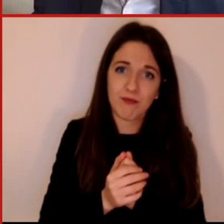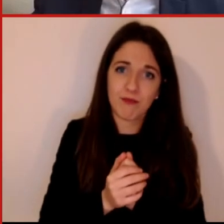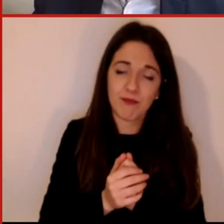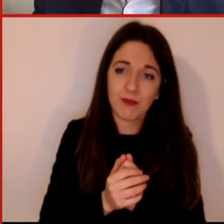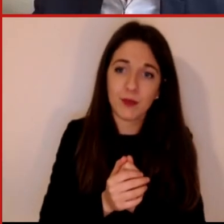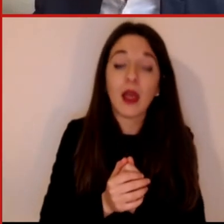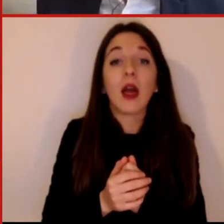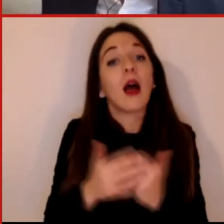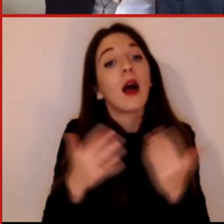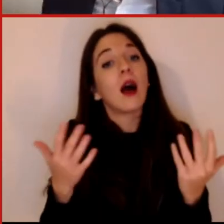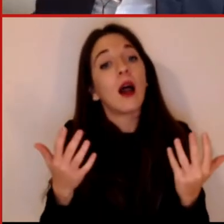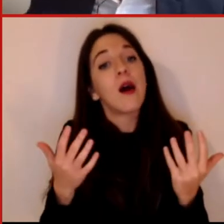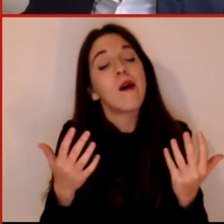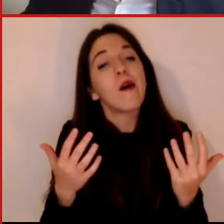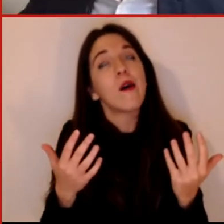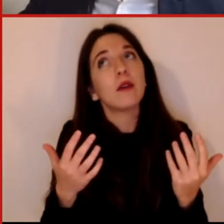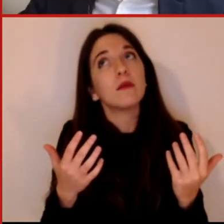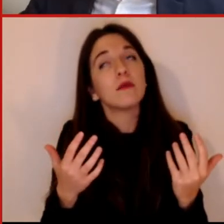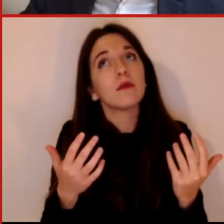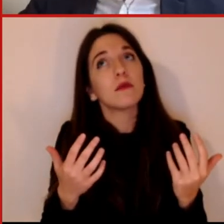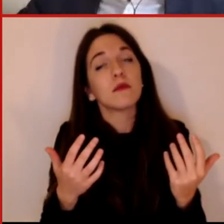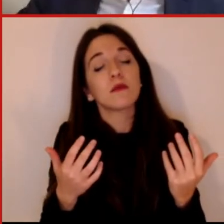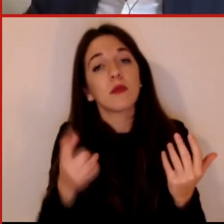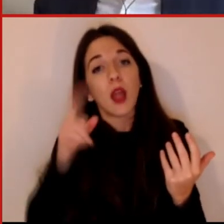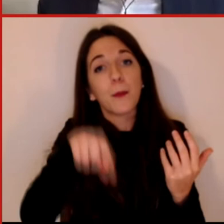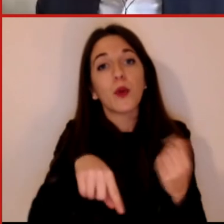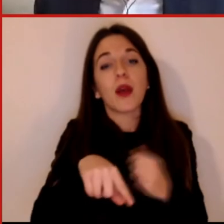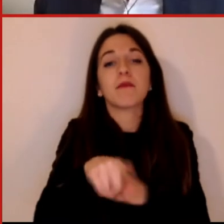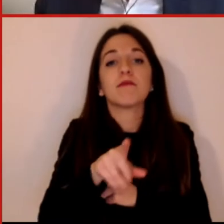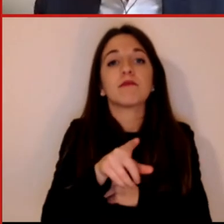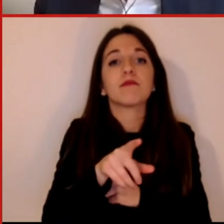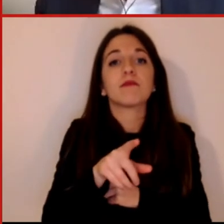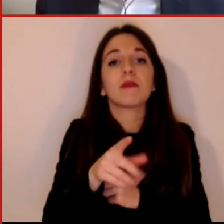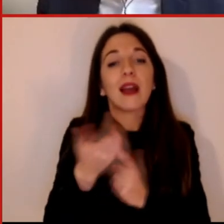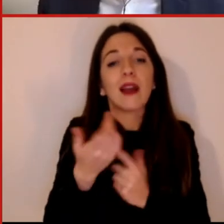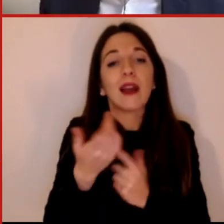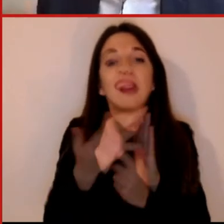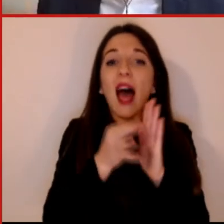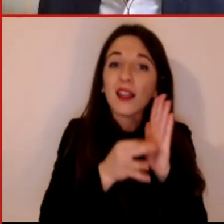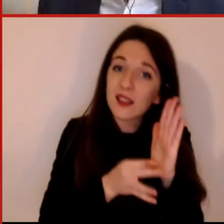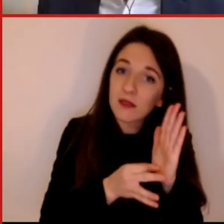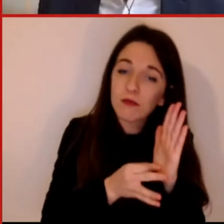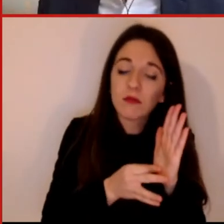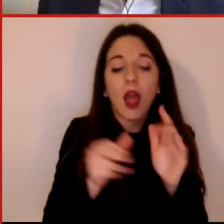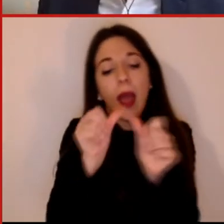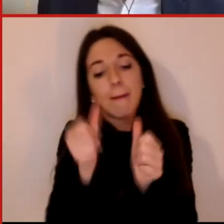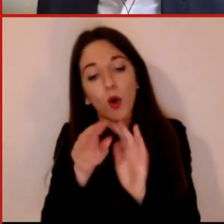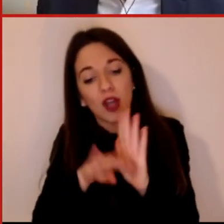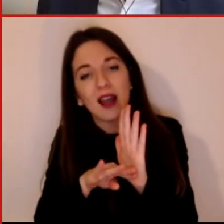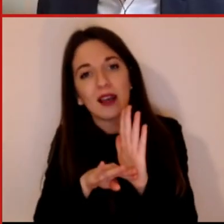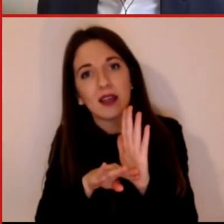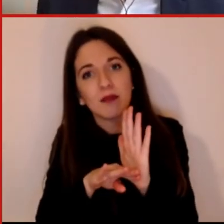come quella di un'organizzazione come generali, cioè i dati e i modelli sono degli strumenti di ragionamento,